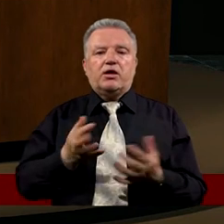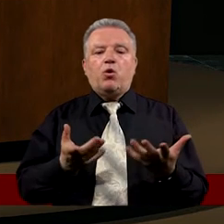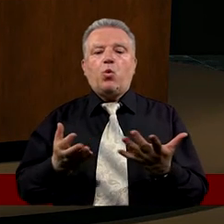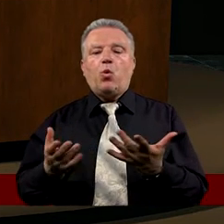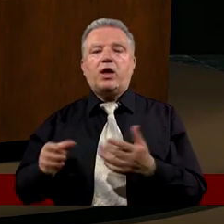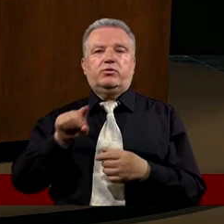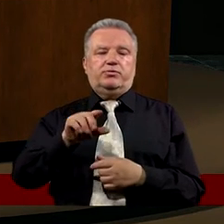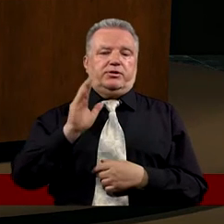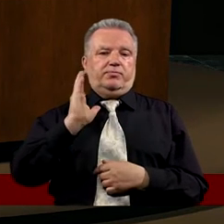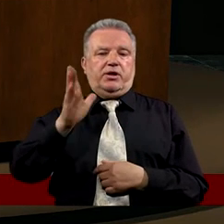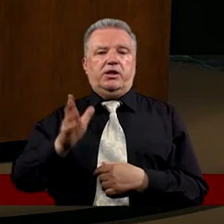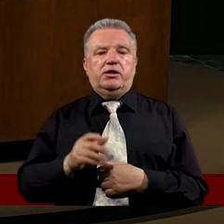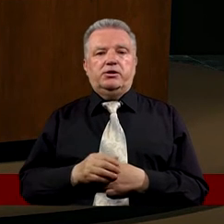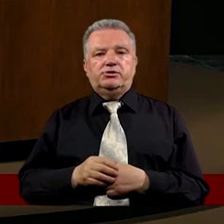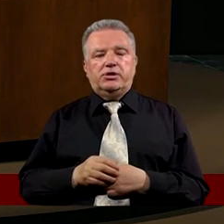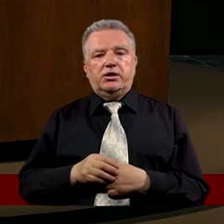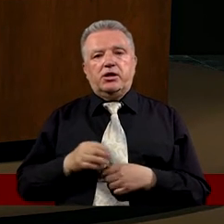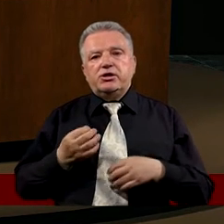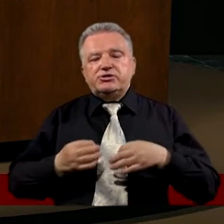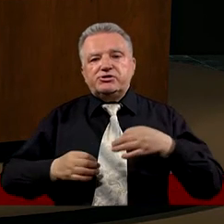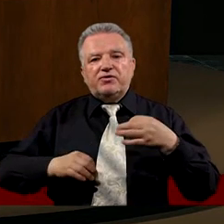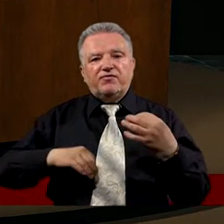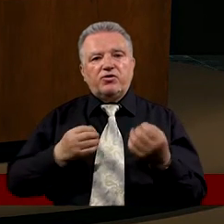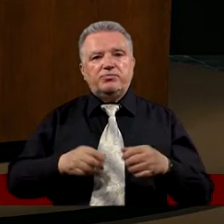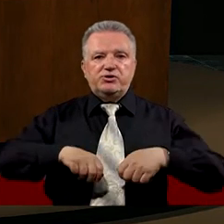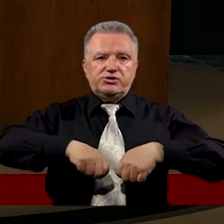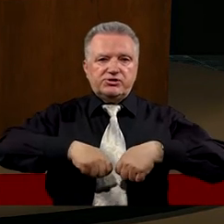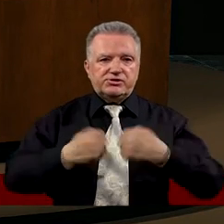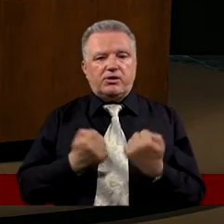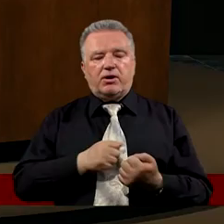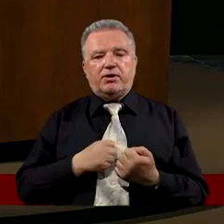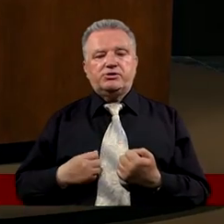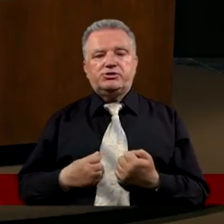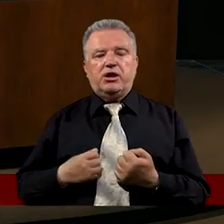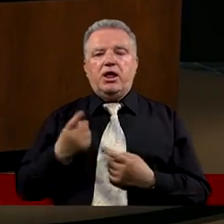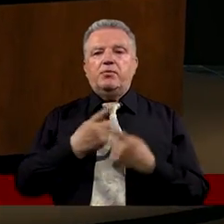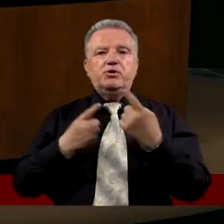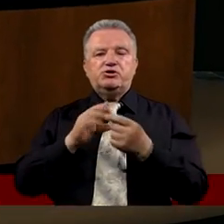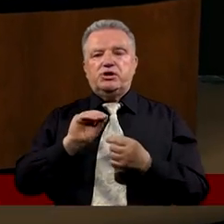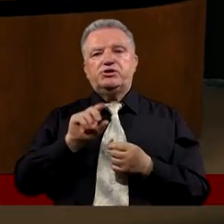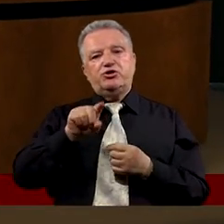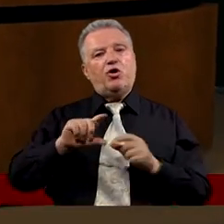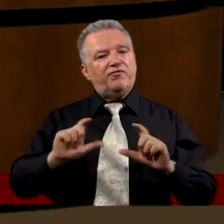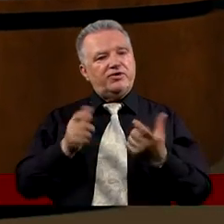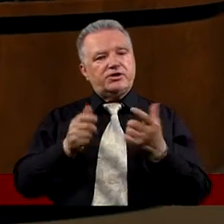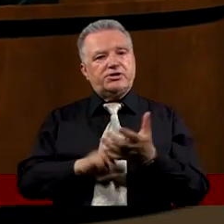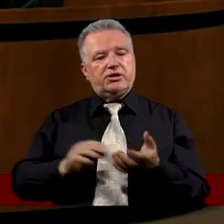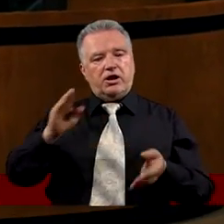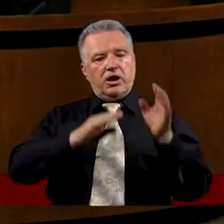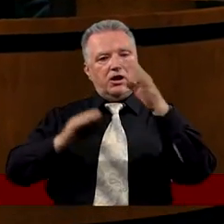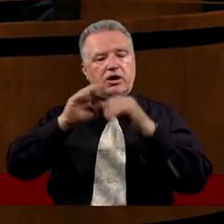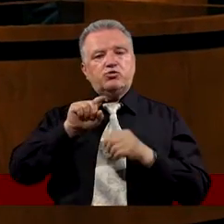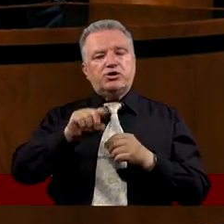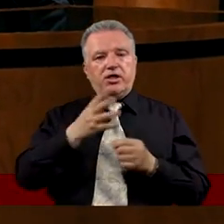wtedy Będzie Zwątpić Załamać się Ale myślę że To wydarzenie na